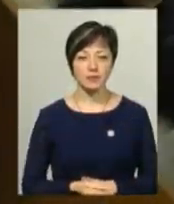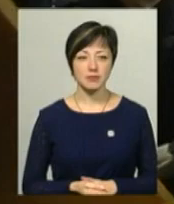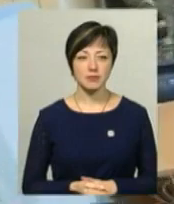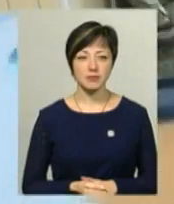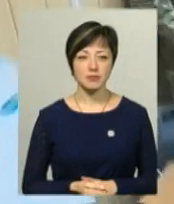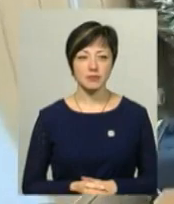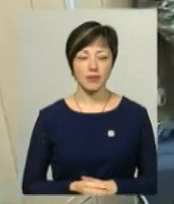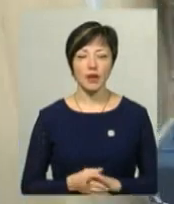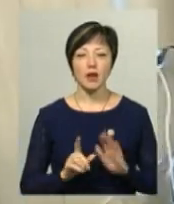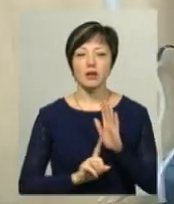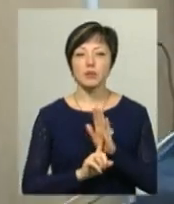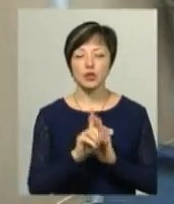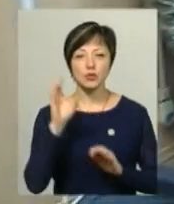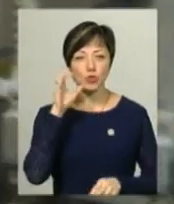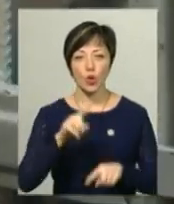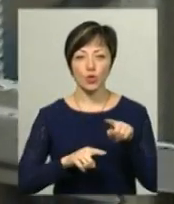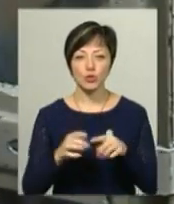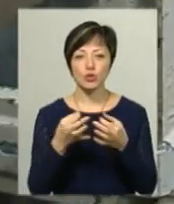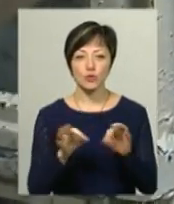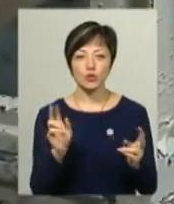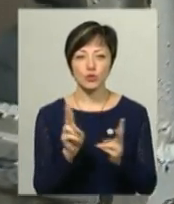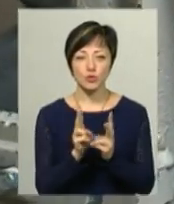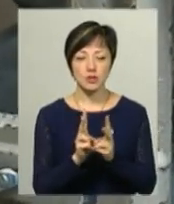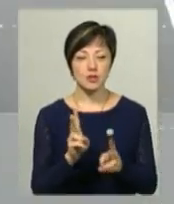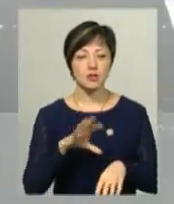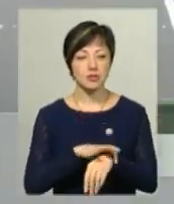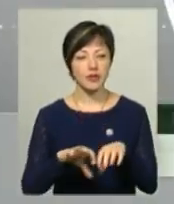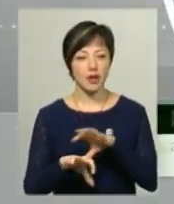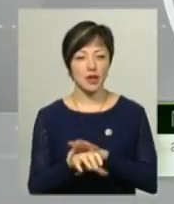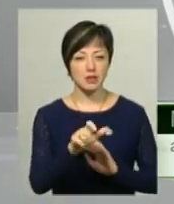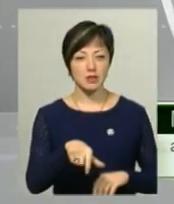На початку слухання родичам дозволили побачитися із в'язнями.